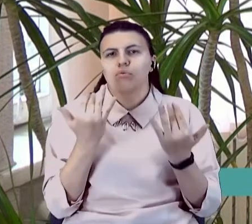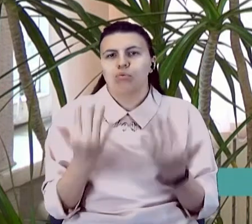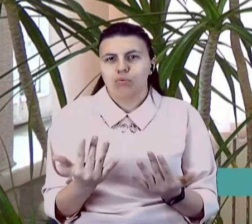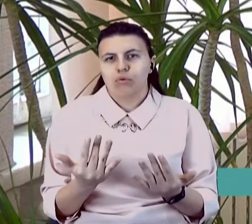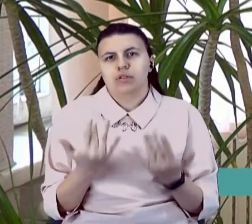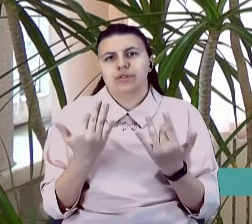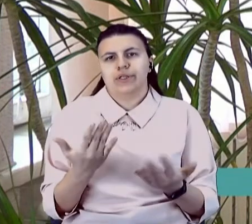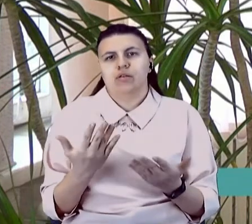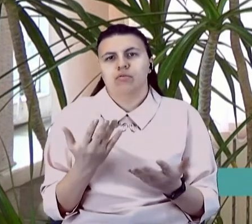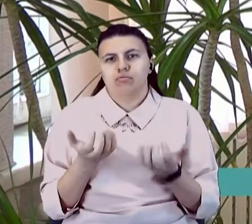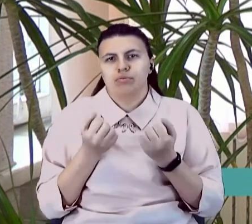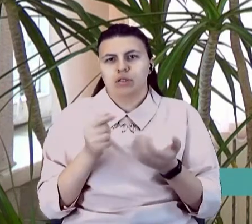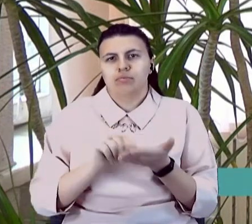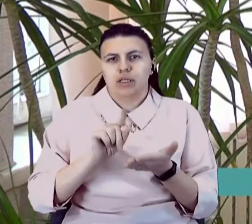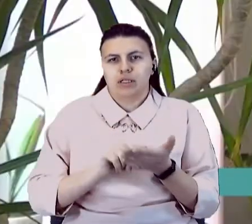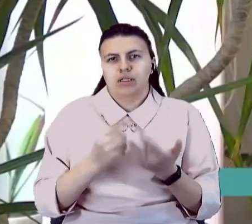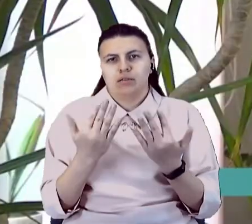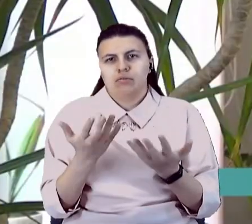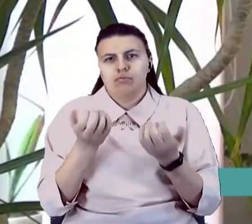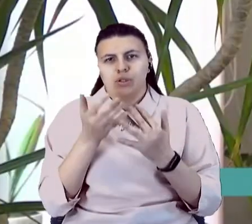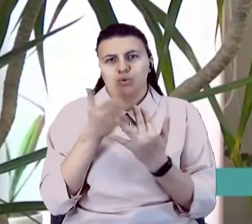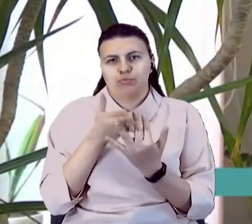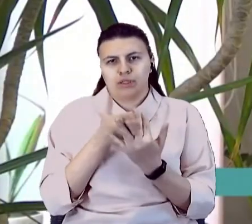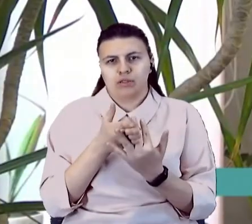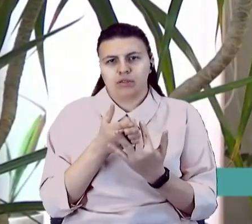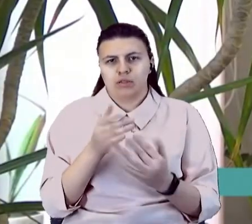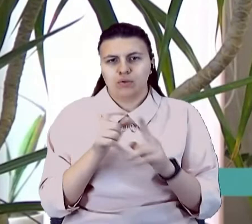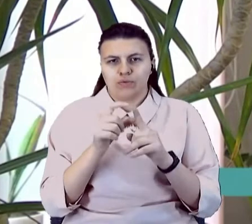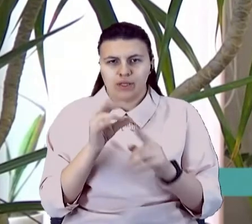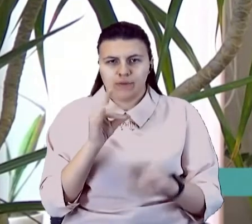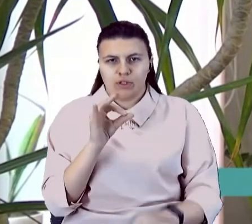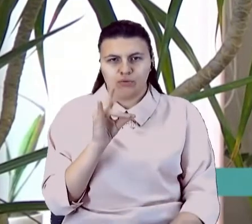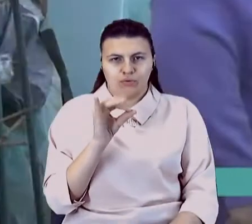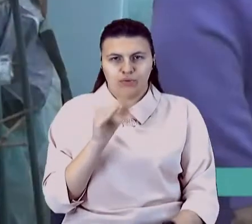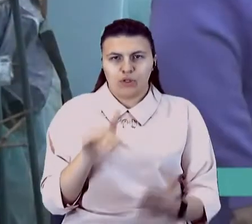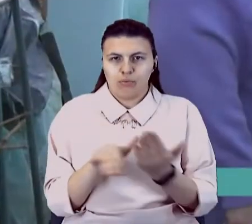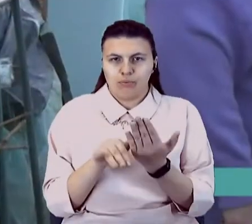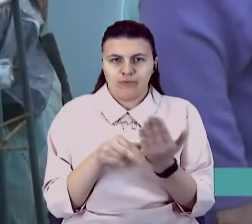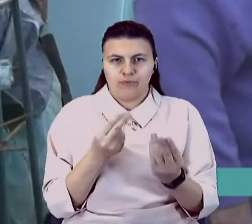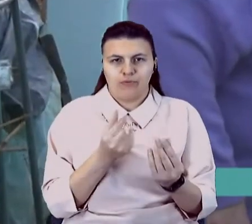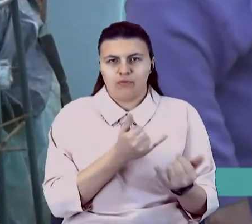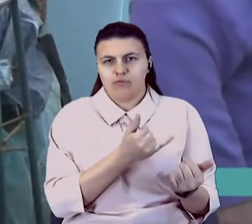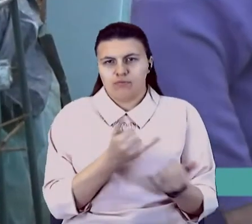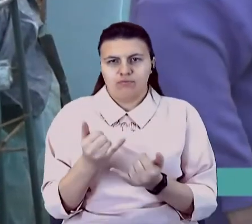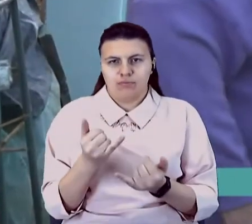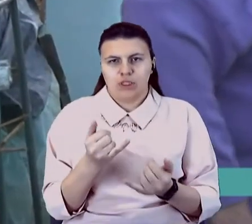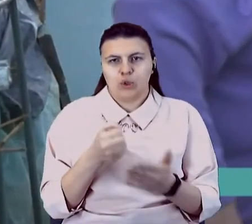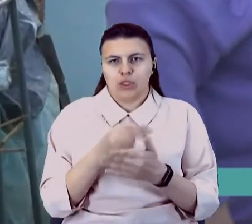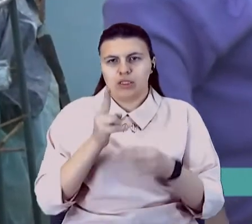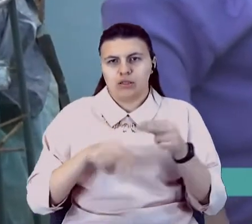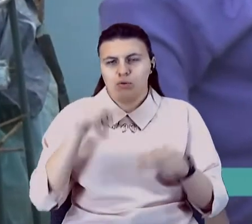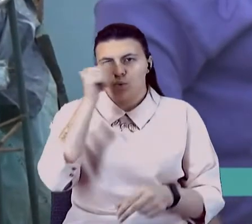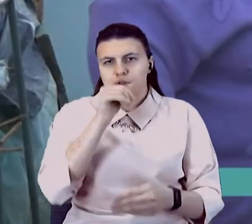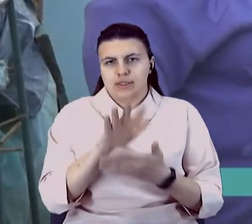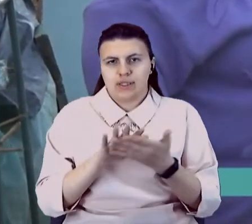винатримує пільги, скільки винатримує субсидії. За словами Іваннікової, допомогу виплатять до кінця року. Заяви ж прийматимуть ще